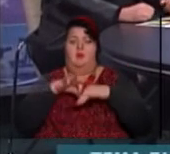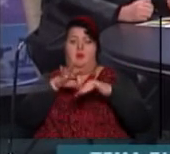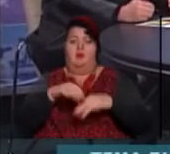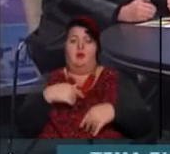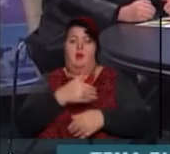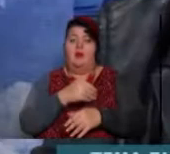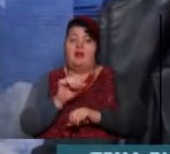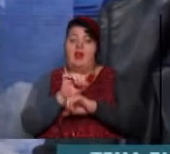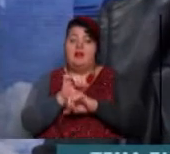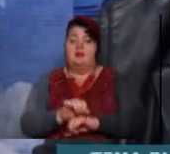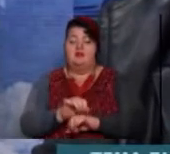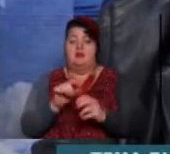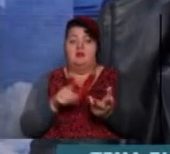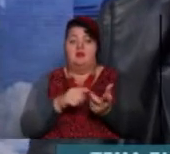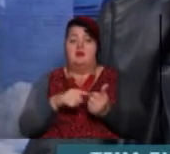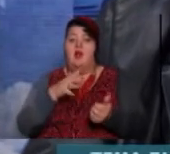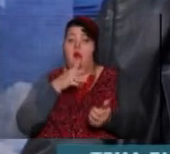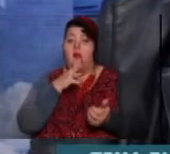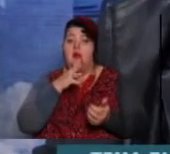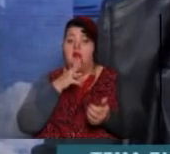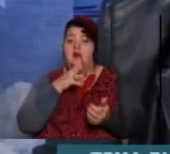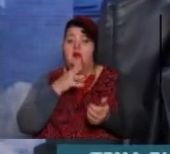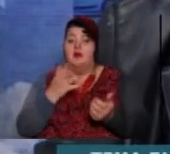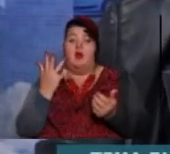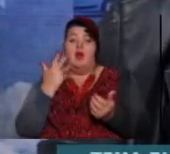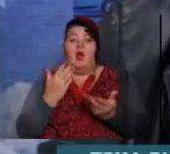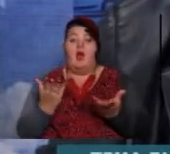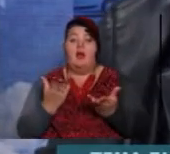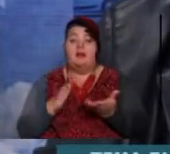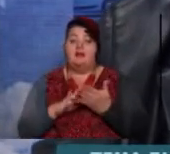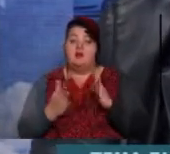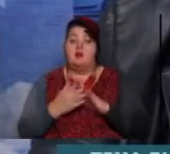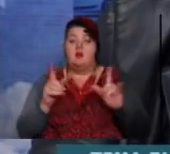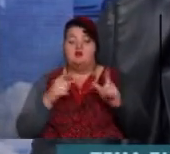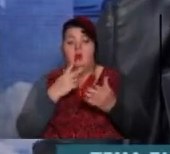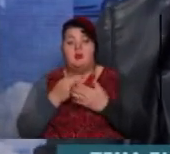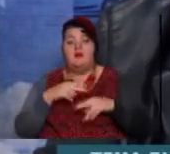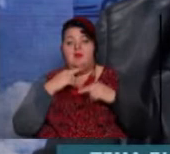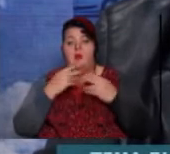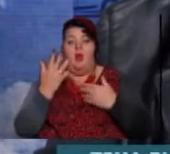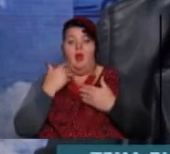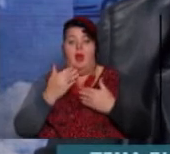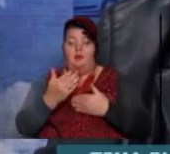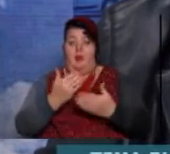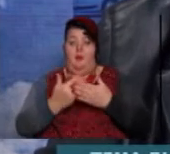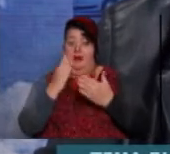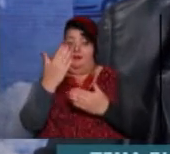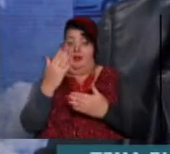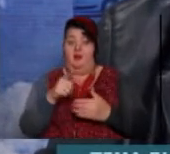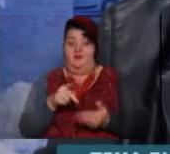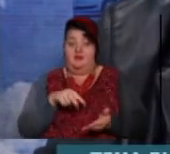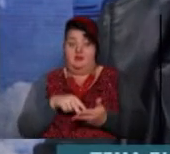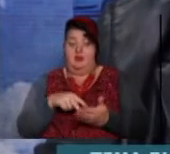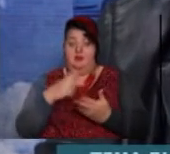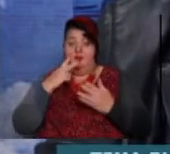зупинитися на ніяких моментах, при яких ситуаціях на що звернутися увагу. Тобто, коли перед дзеркалом ви стоїте, поднимаєте